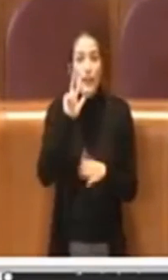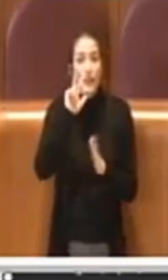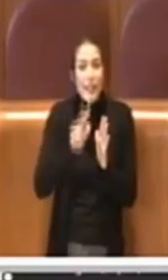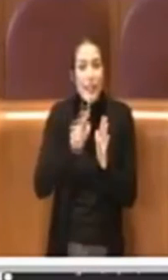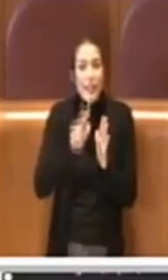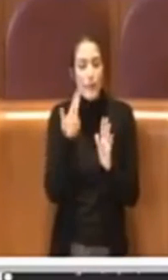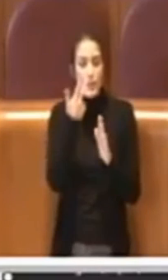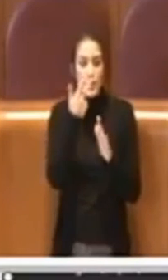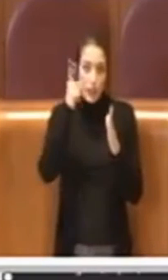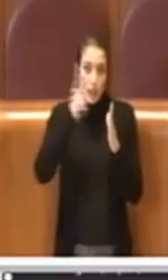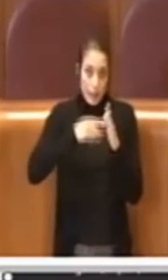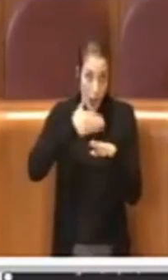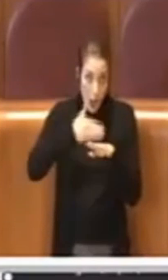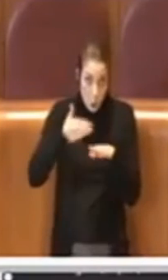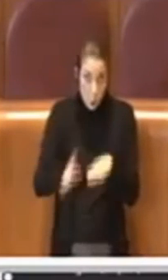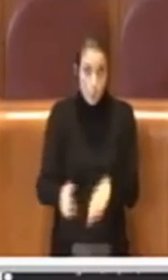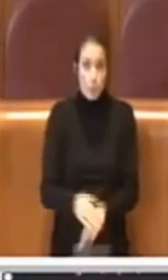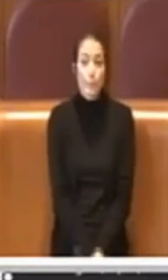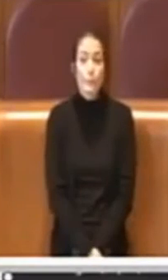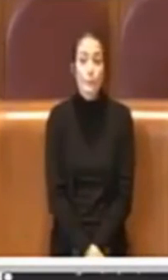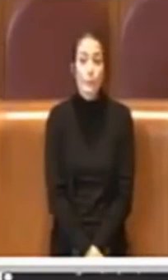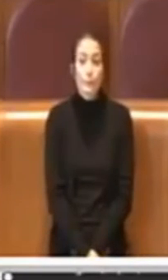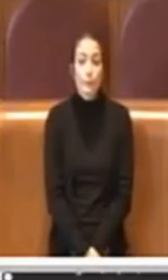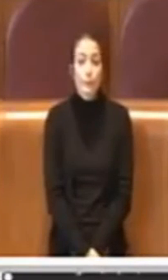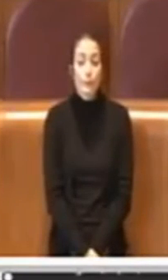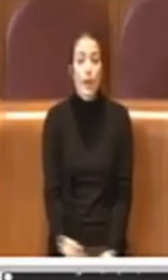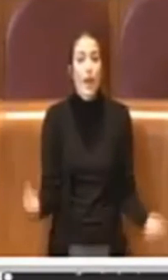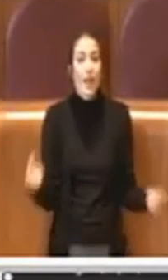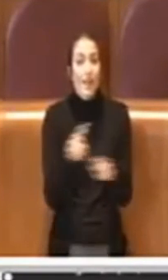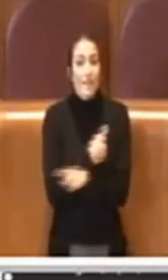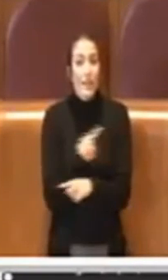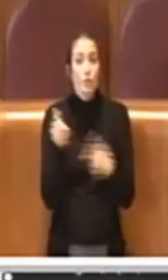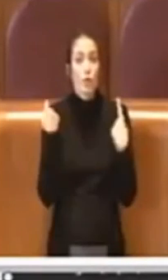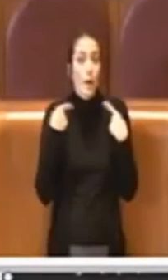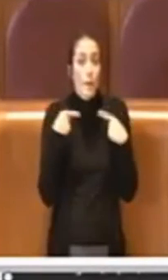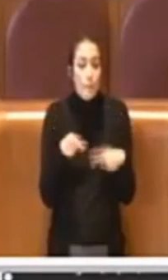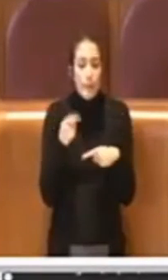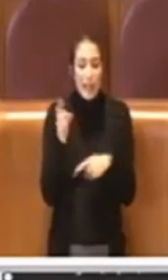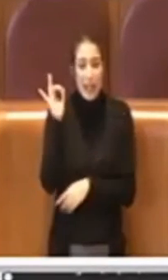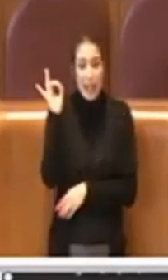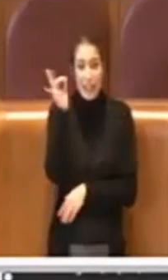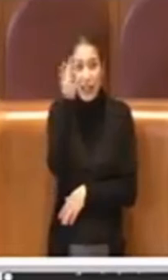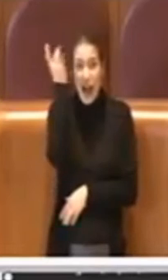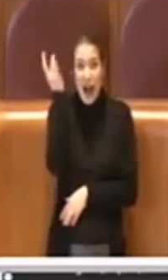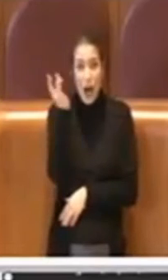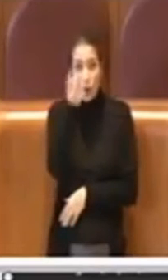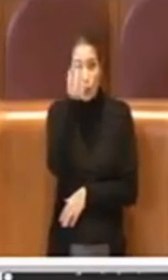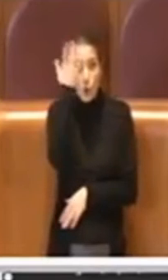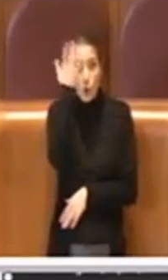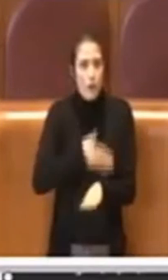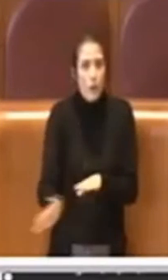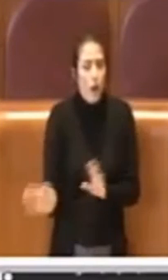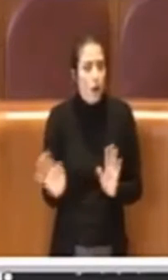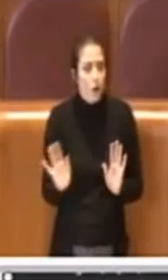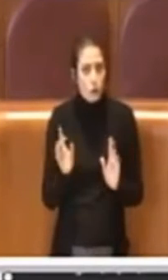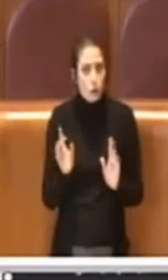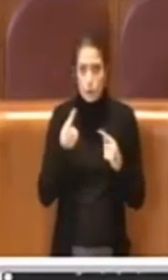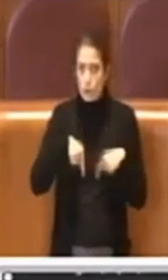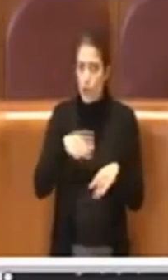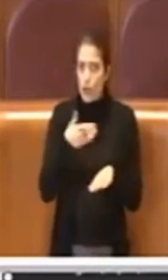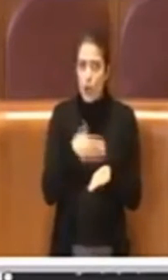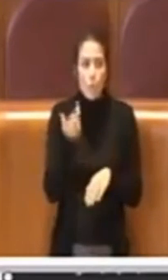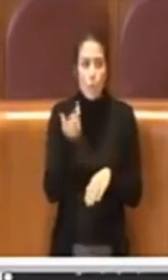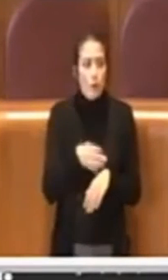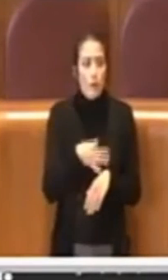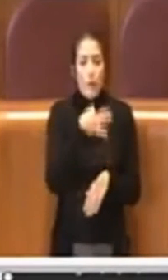mesi di ritardo, per noi invece in questi anni è stata una rarità approvare i bilanci in ritardo perché normalmente